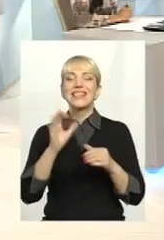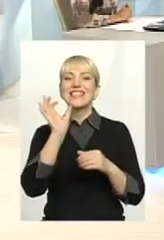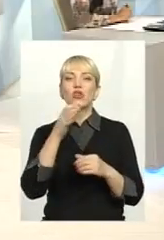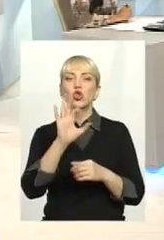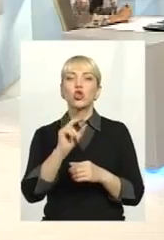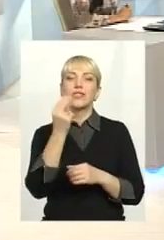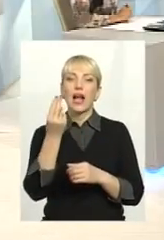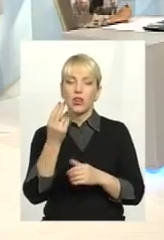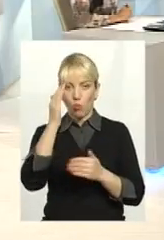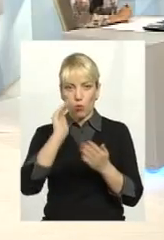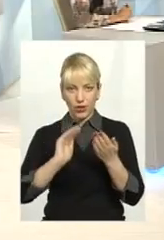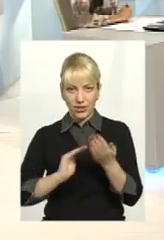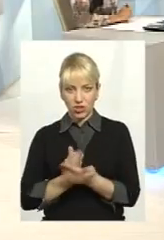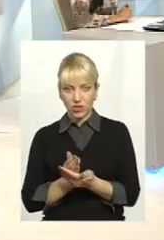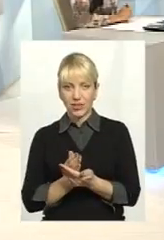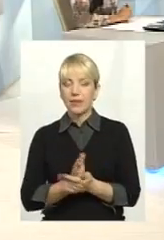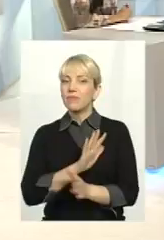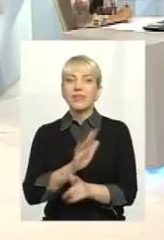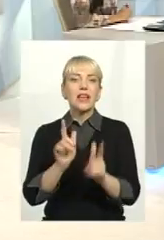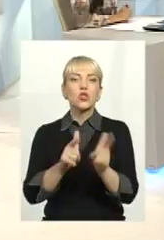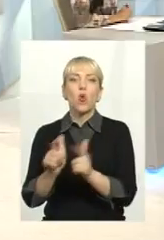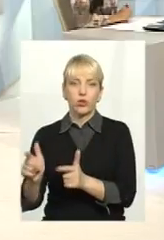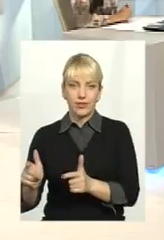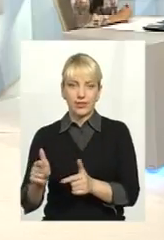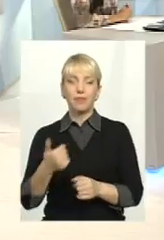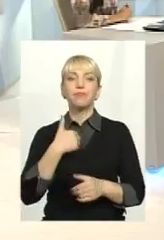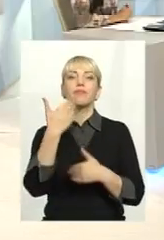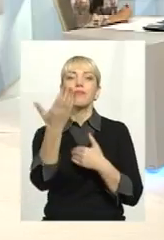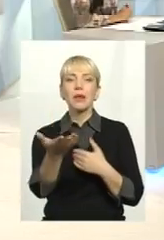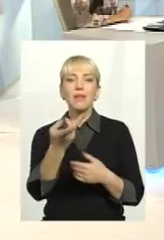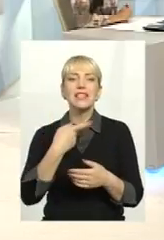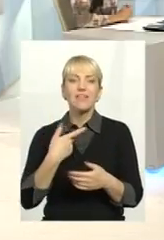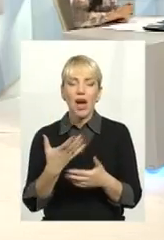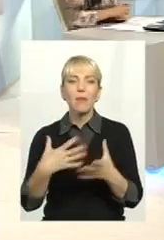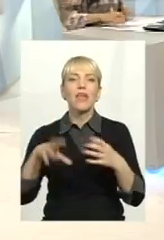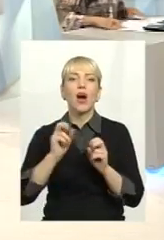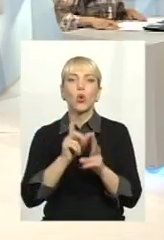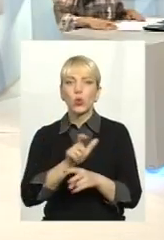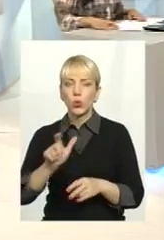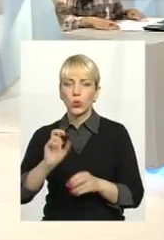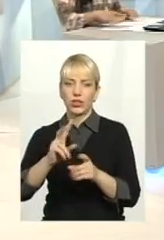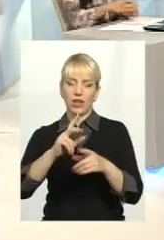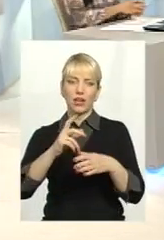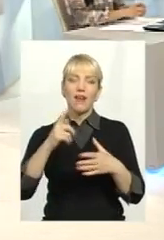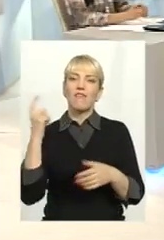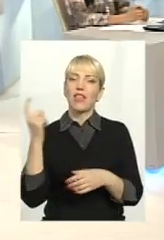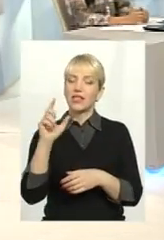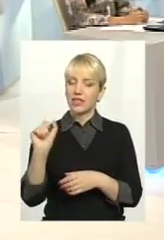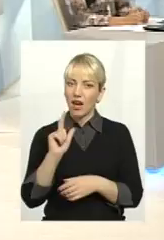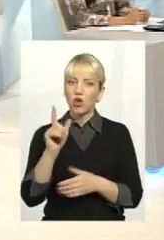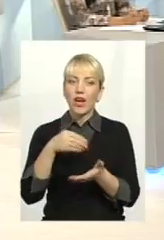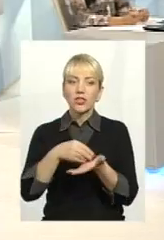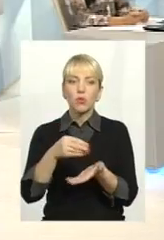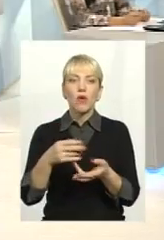-політичних, ну, незгодностей. Ми з вами, як люди, як громадяни, як власники газу, як споживачі,